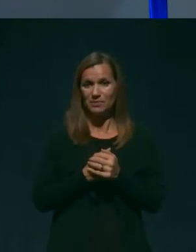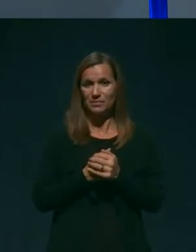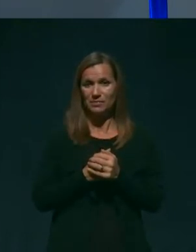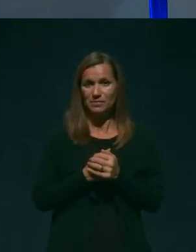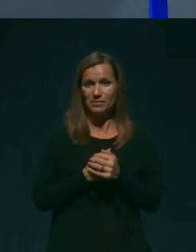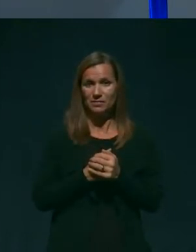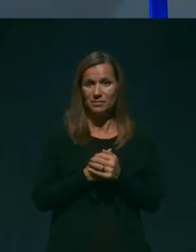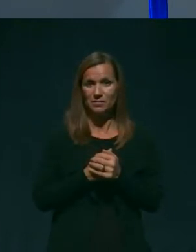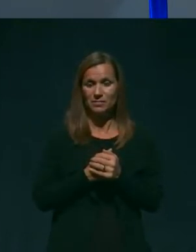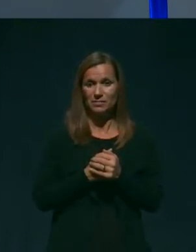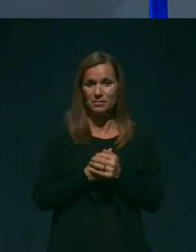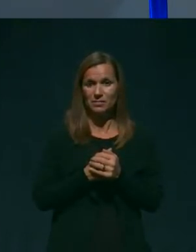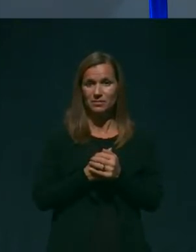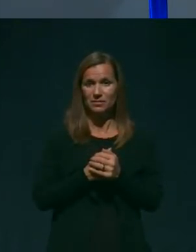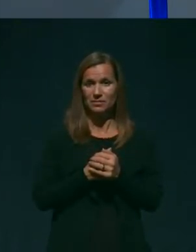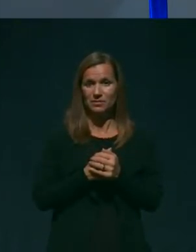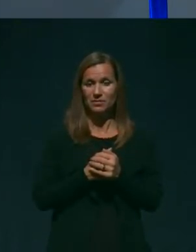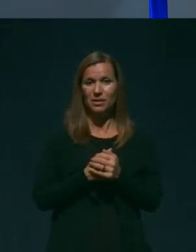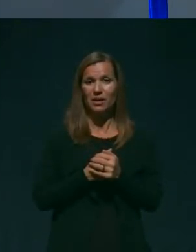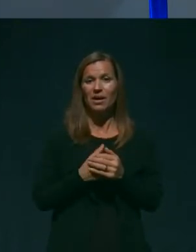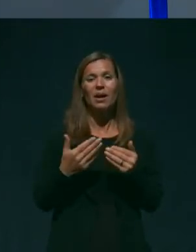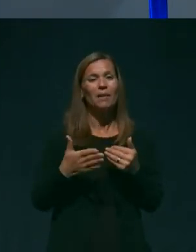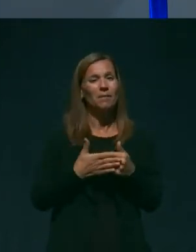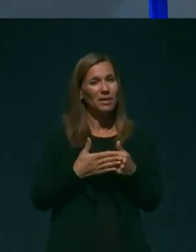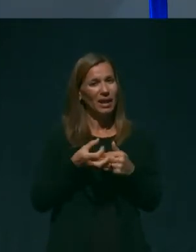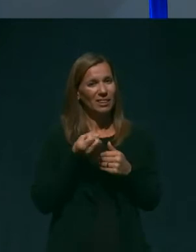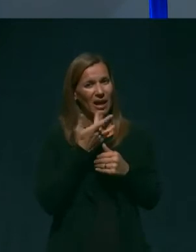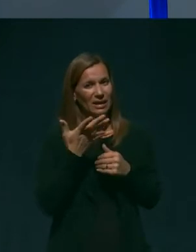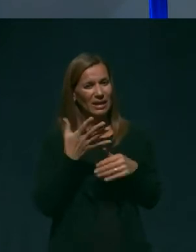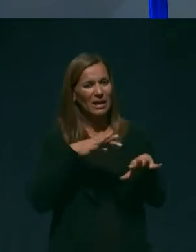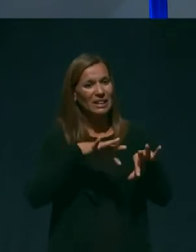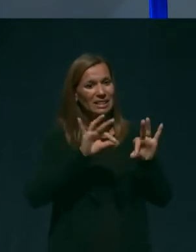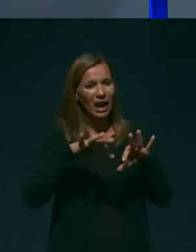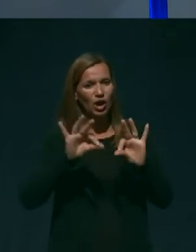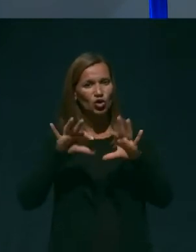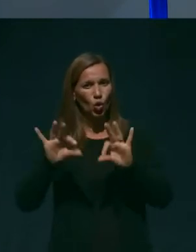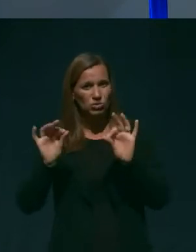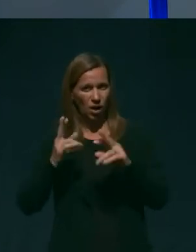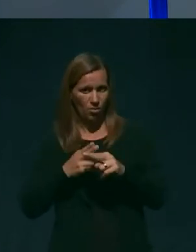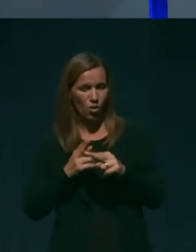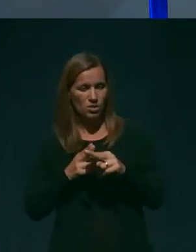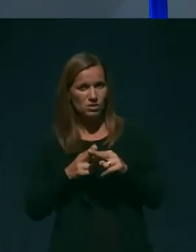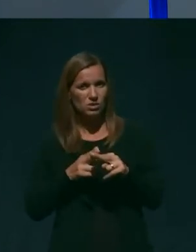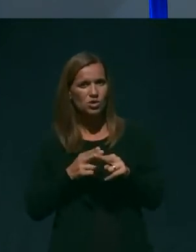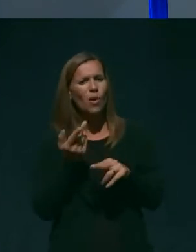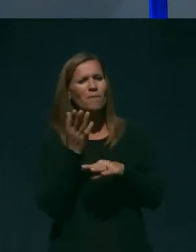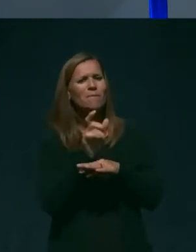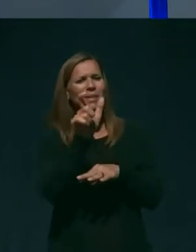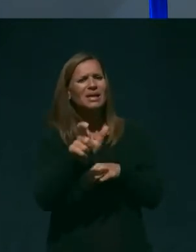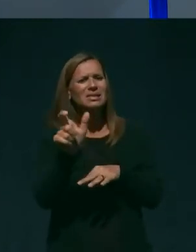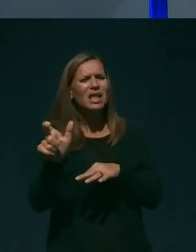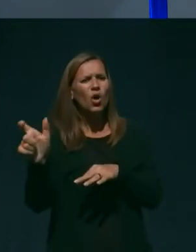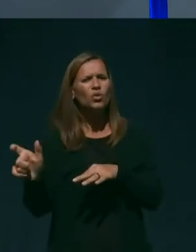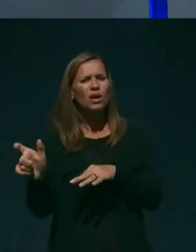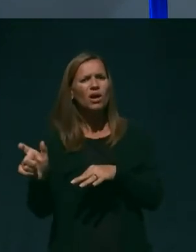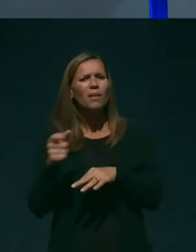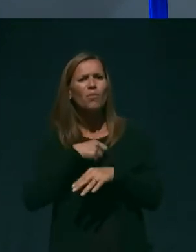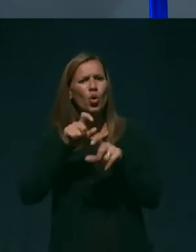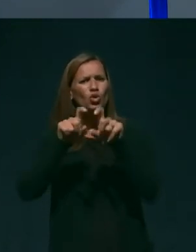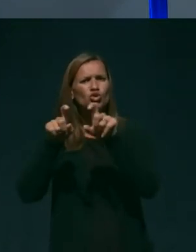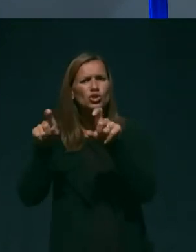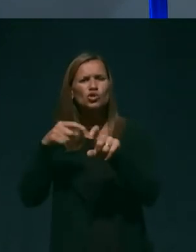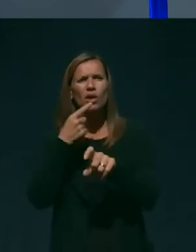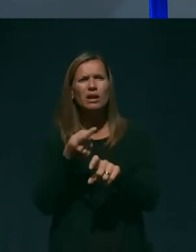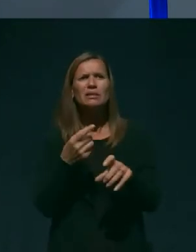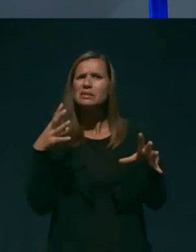Pri kar nekaj resnih diagnozah so predstavniki bolnišnice opozorili, da so se zmanjšali v zadnjem času, naprimer pri raku,